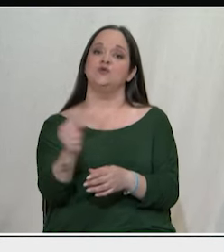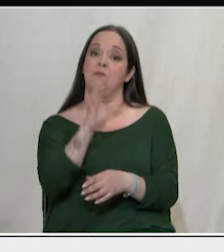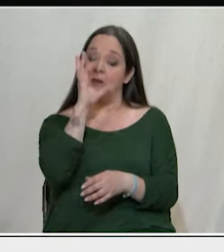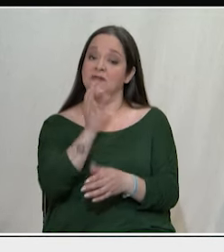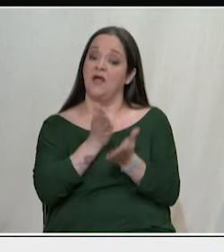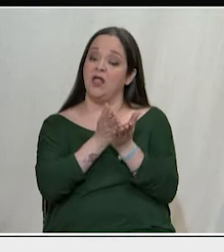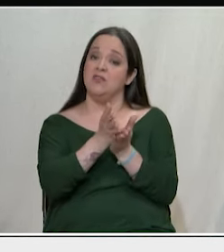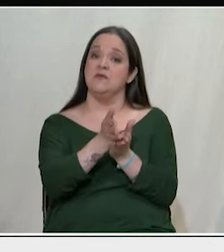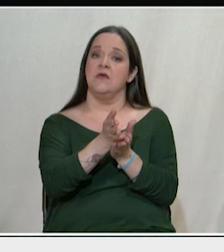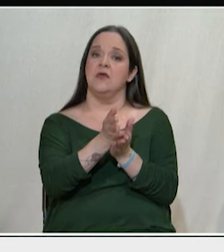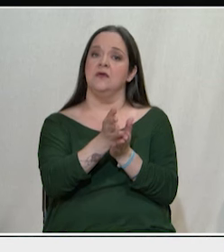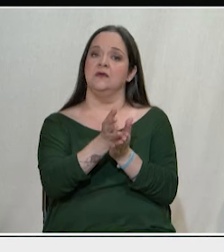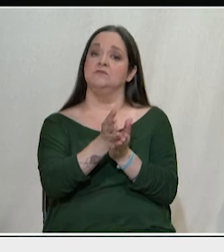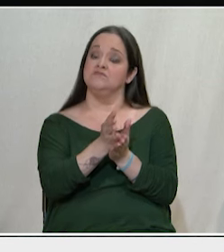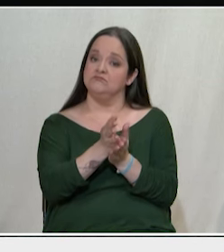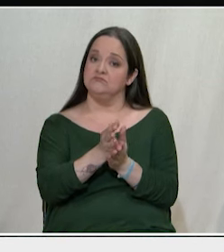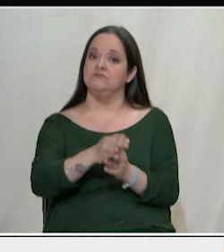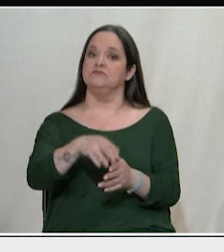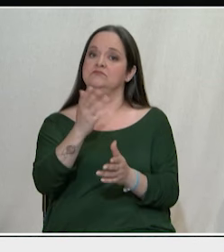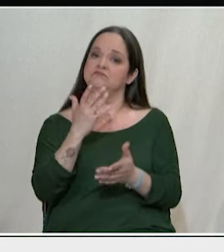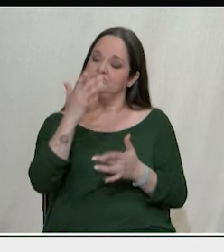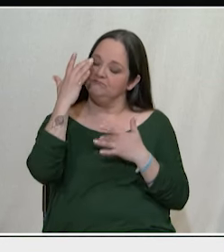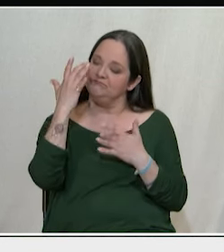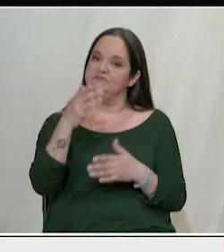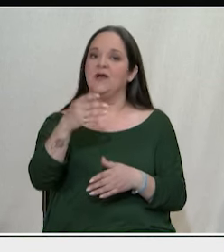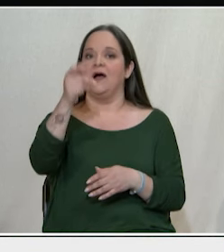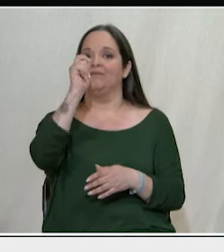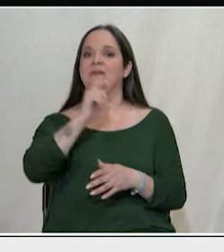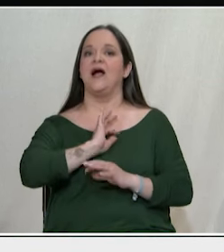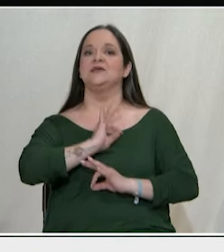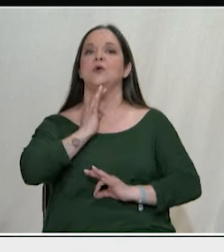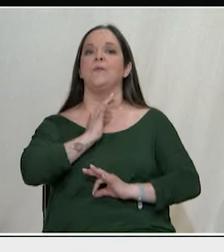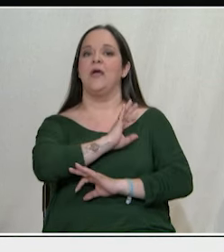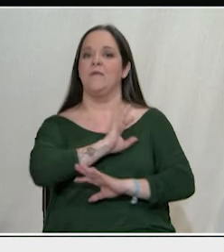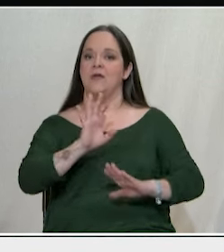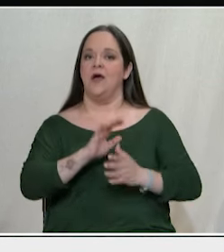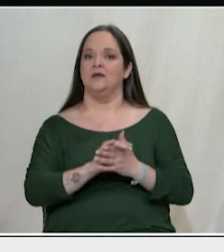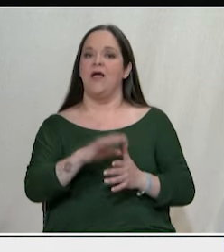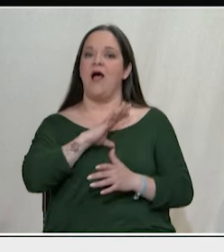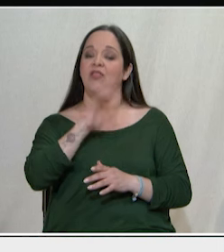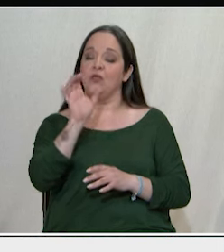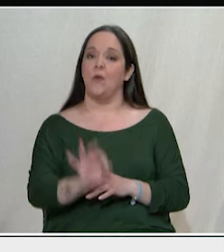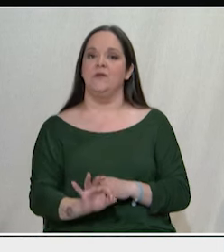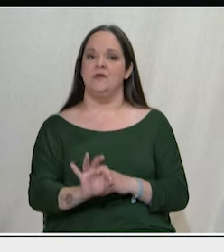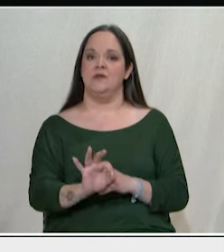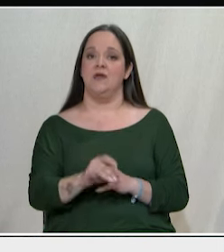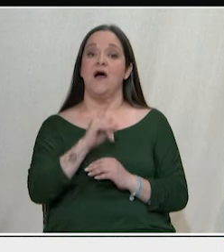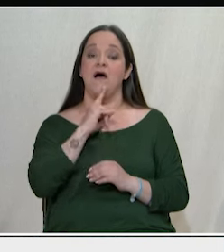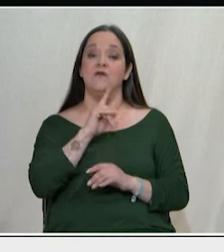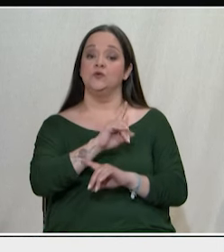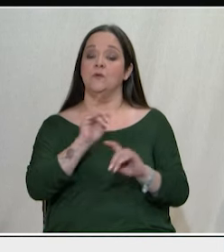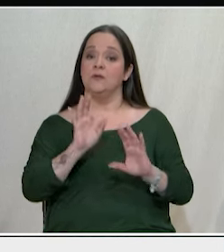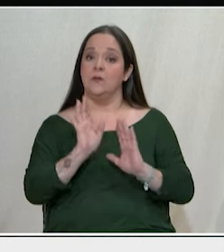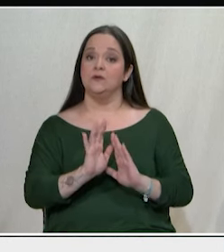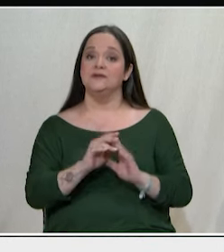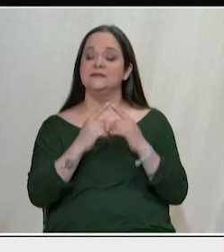δίκαιης αξιοβίωτης ανθρώπινης Αυτό το πράγμα που είναι κάτι